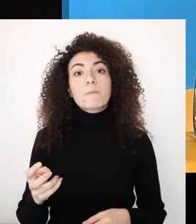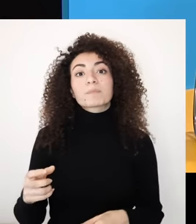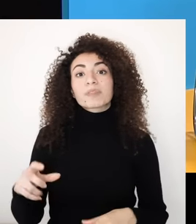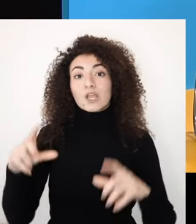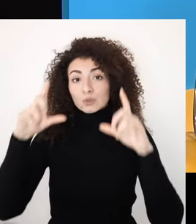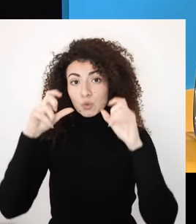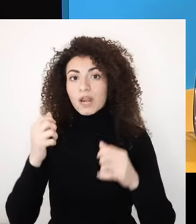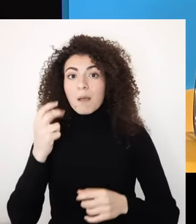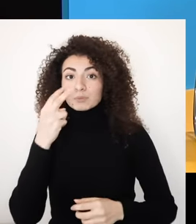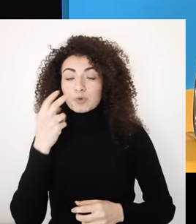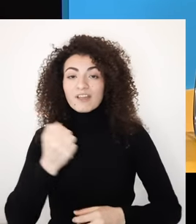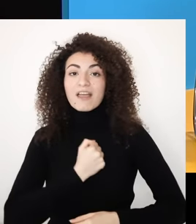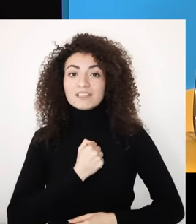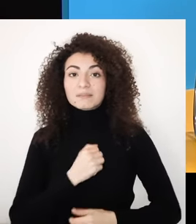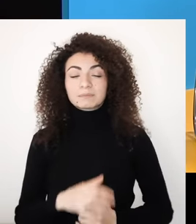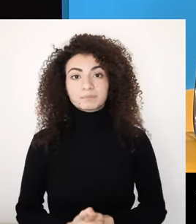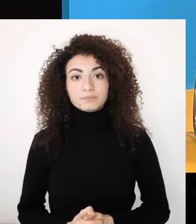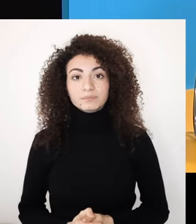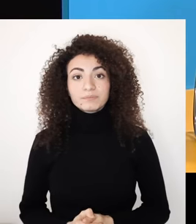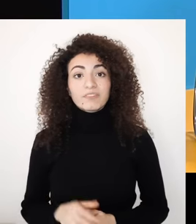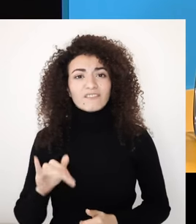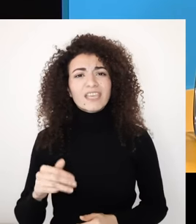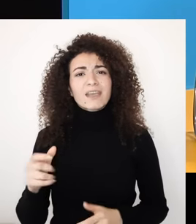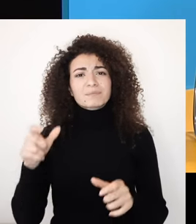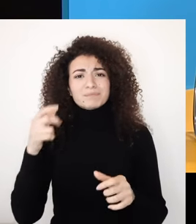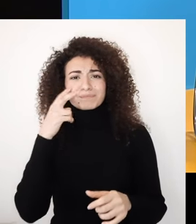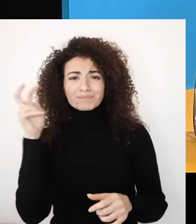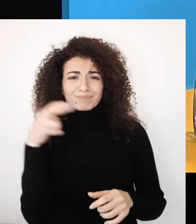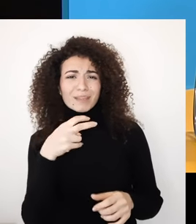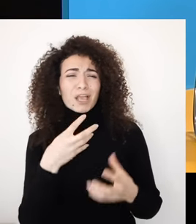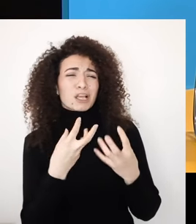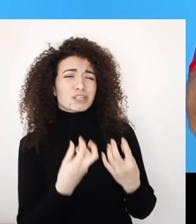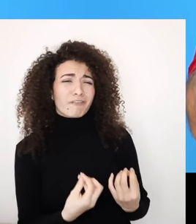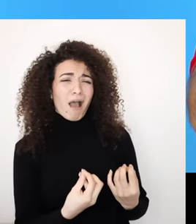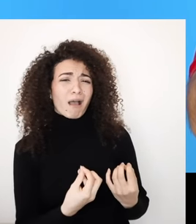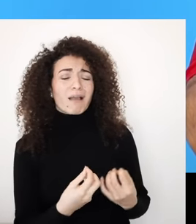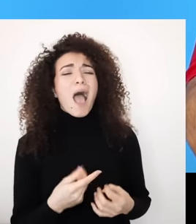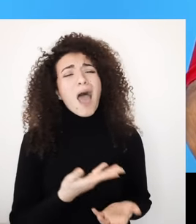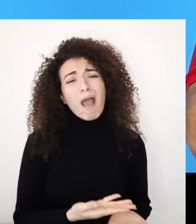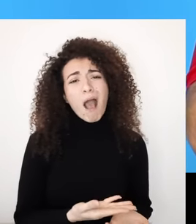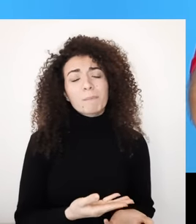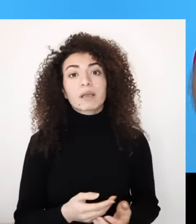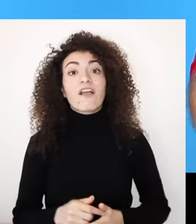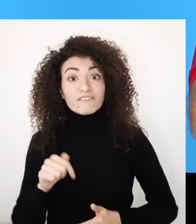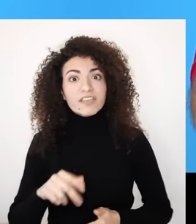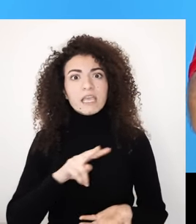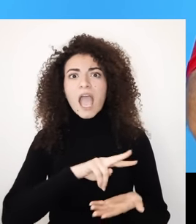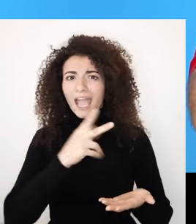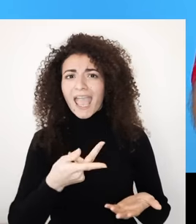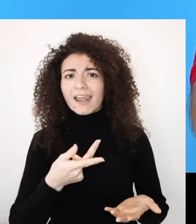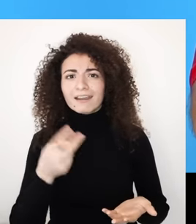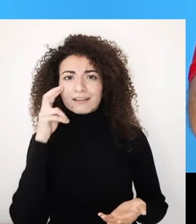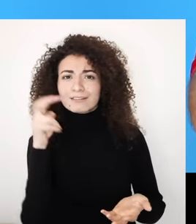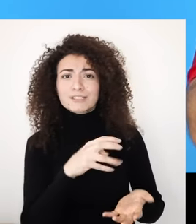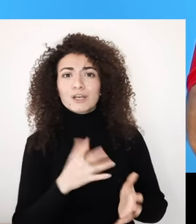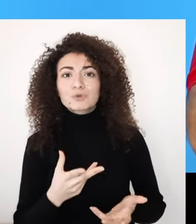لذاتي سبقوا ذكرنا سريعا نظرة الشفقة اللي بتعرض للأشخاص زويل إعاقة وبعكس نظرة الشفقة هناك النظرة